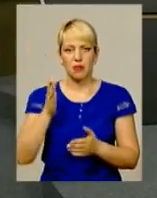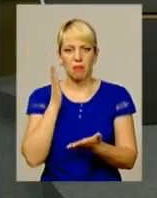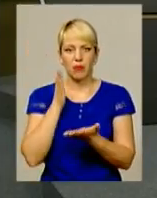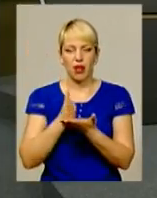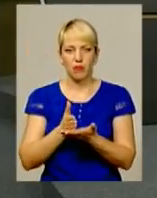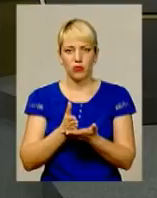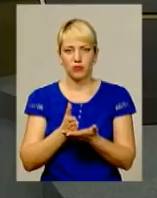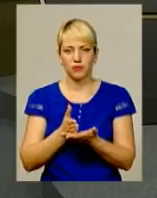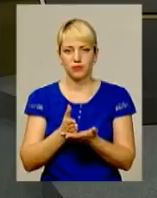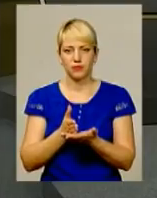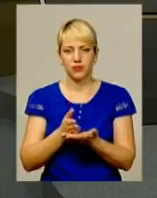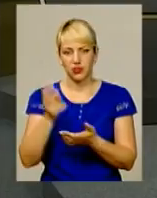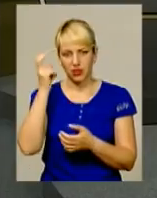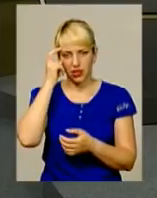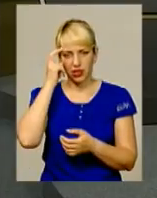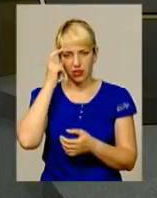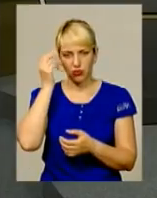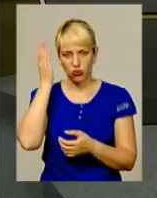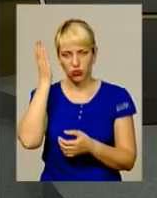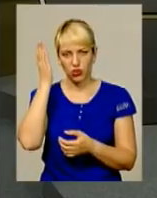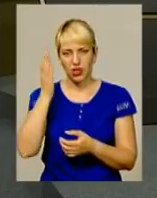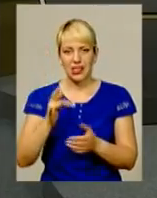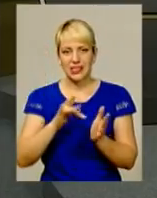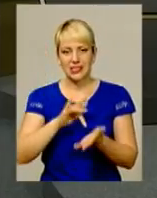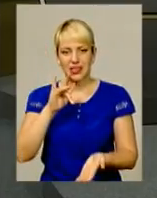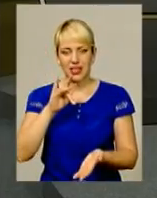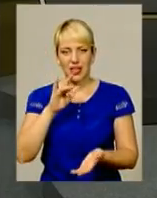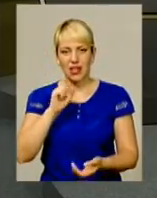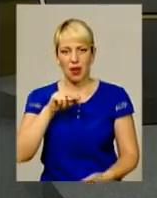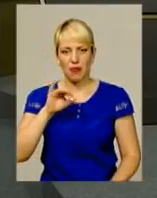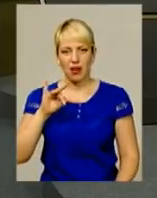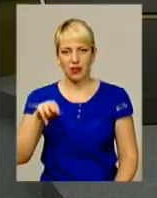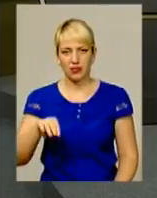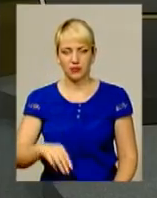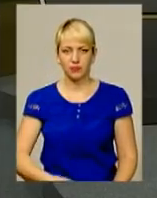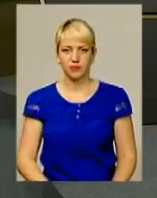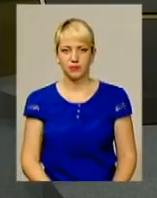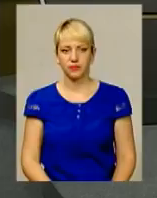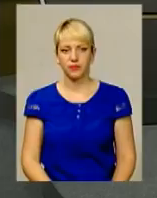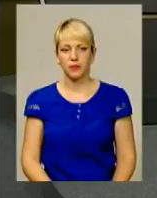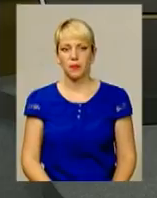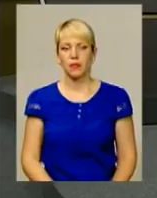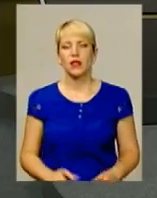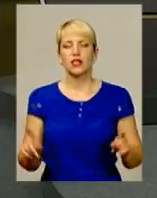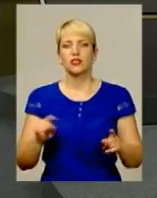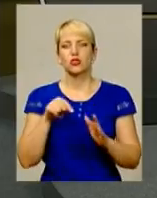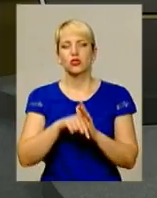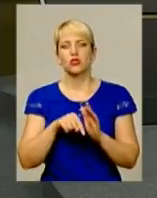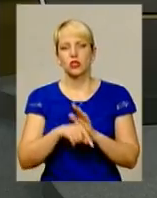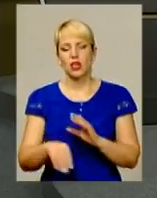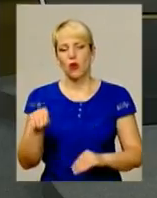Києву, центральному апарату. Зрозуміло. Що стосовно